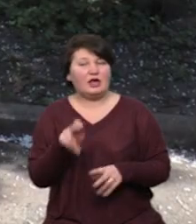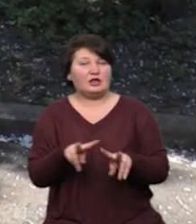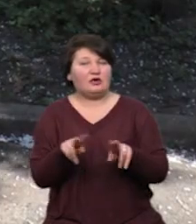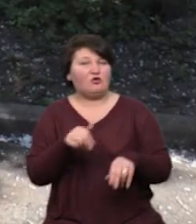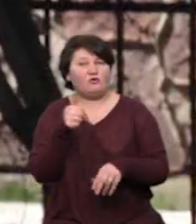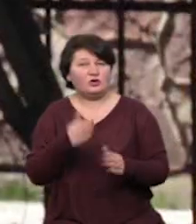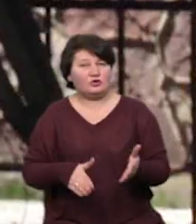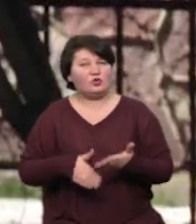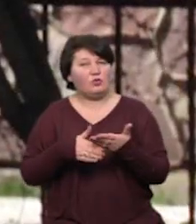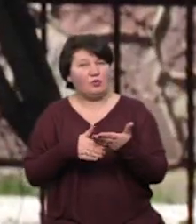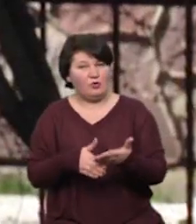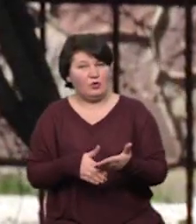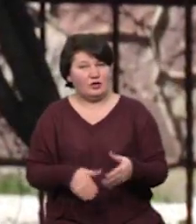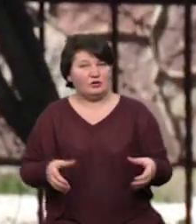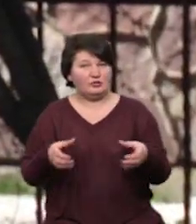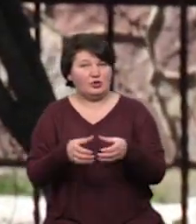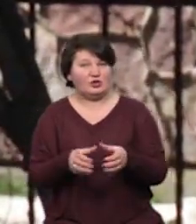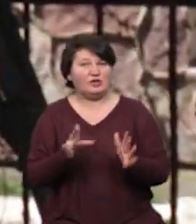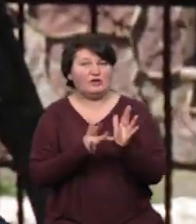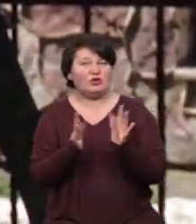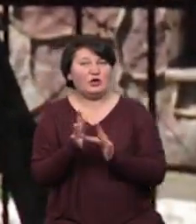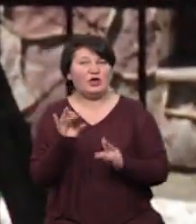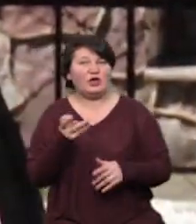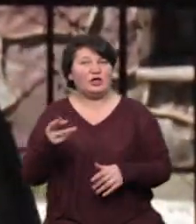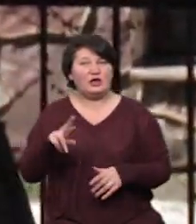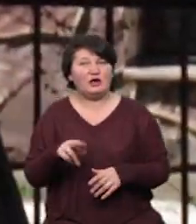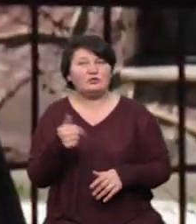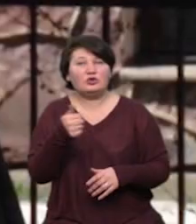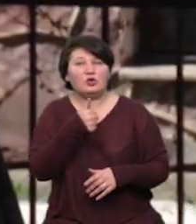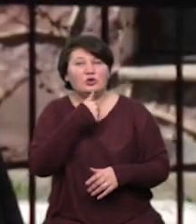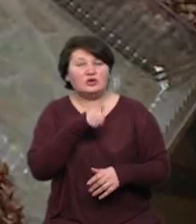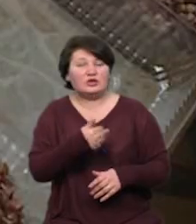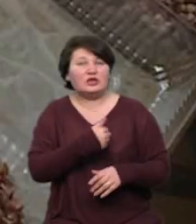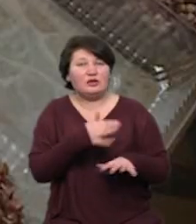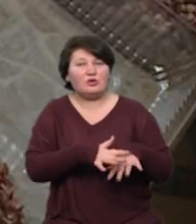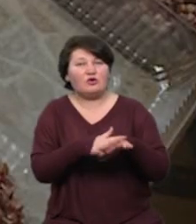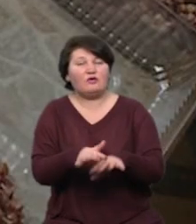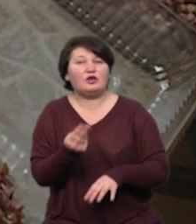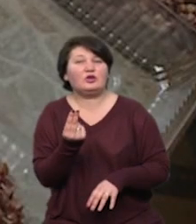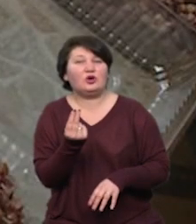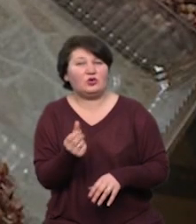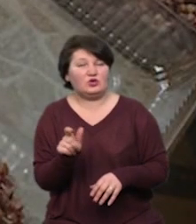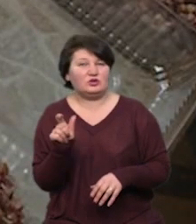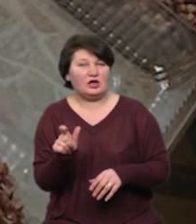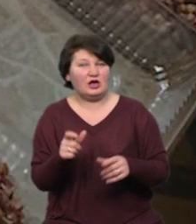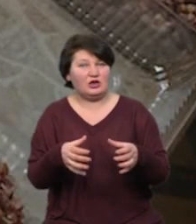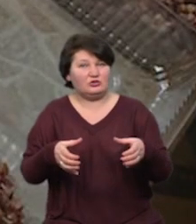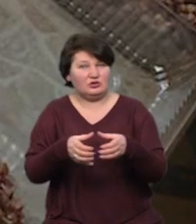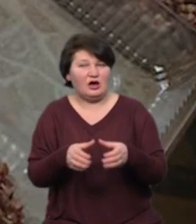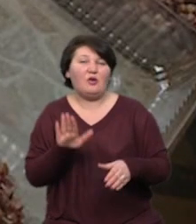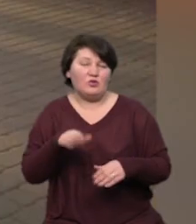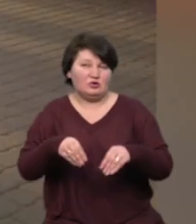допомогла спільноті Святого Гідія. Зізнається, на початку хотіла просто перерахувати гроші на картку спільноти. Однак згодом вирішила сама